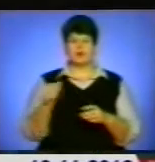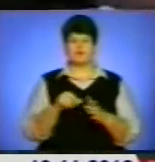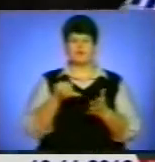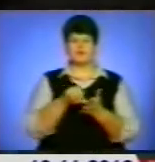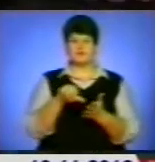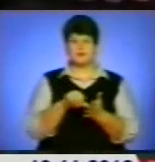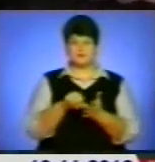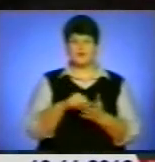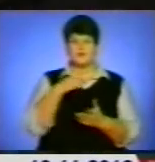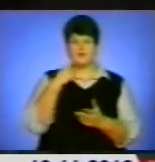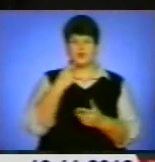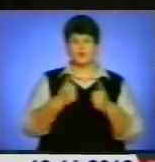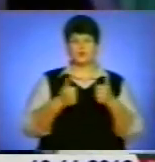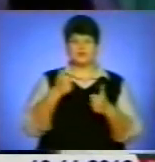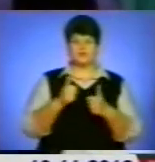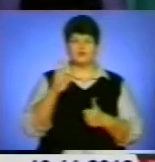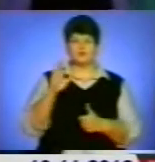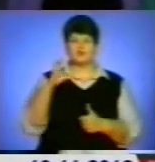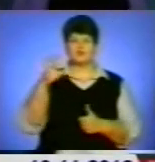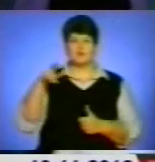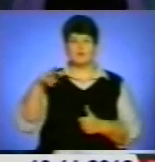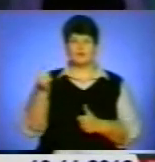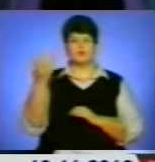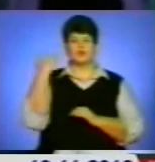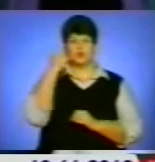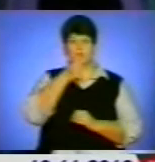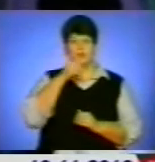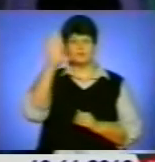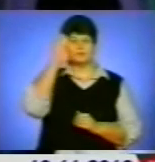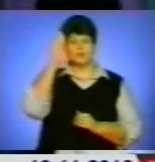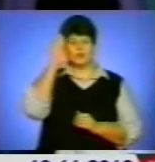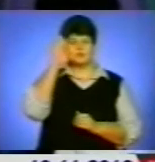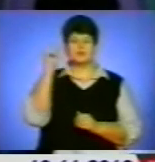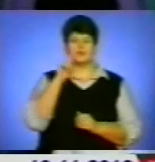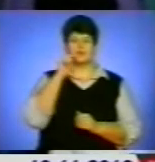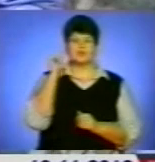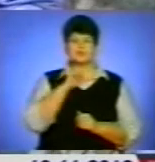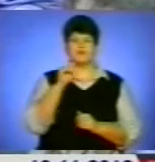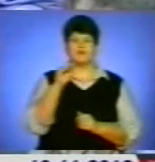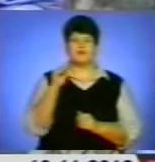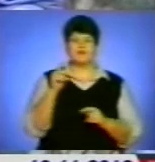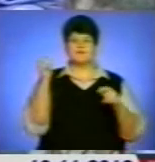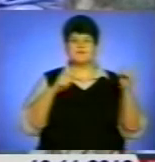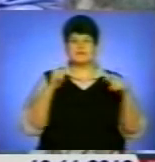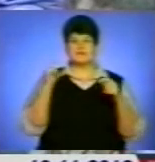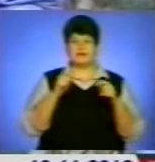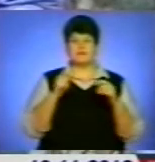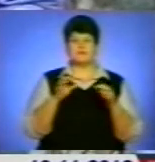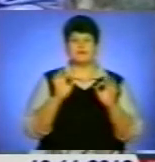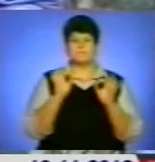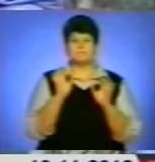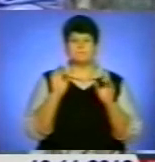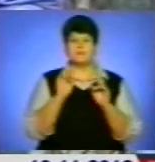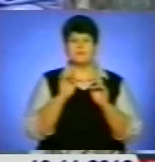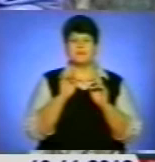конкурсант Володимир Сомалюк. Минулого року юнак на всеукраїнському фесті «Крок до зірок» саме через неправильно підібрану пісню, на його